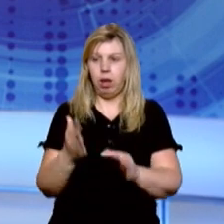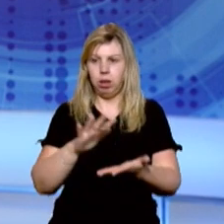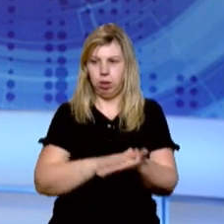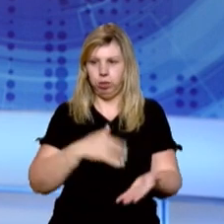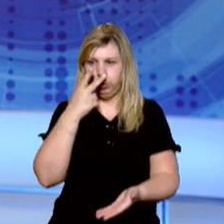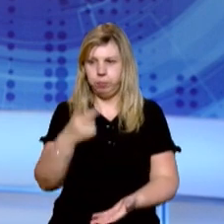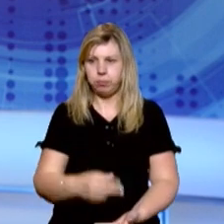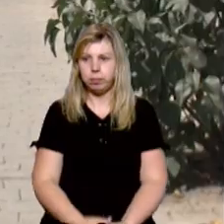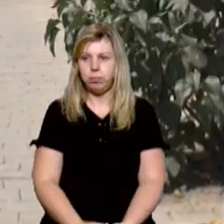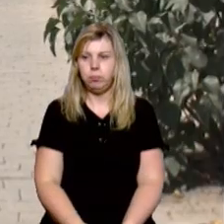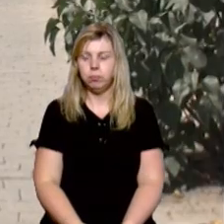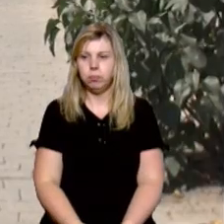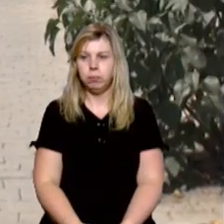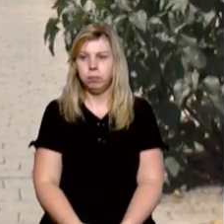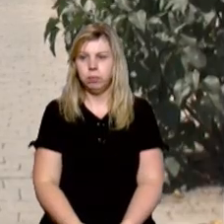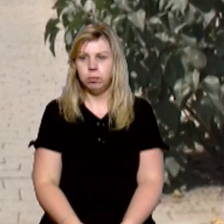Гостюк.